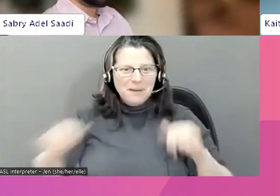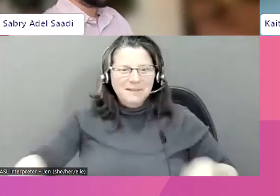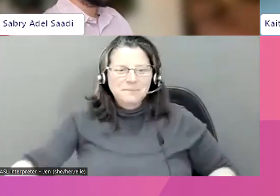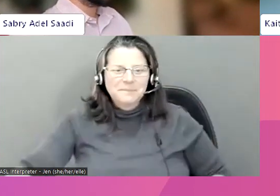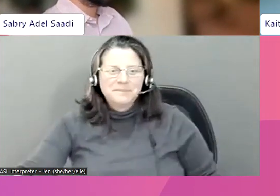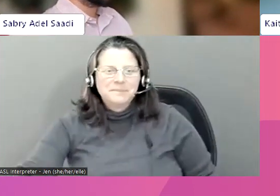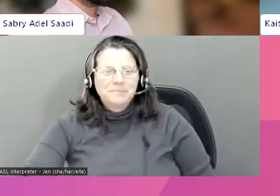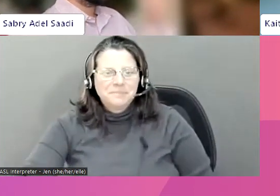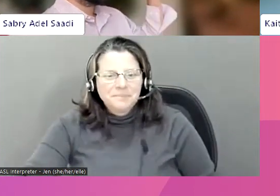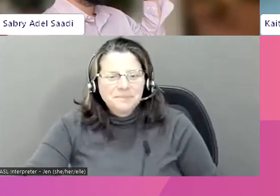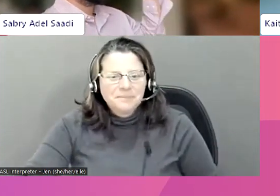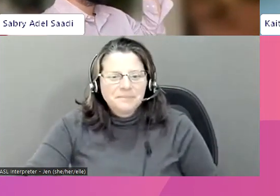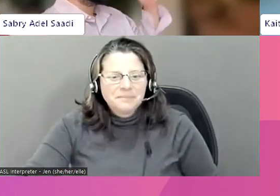-Canada Sous-titrage Société Radio-Canada